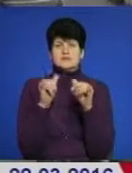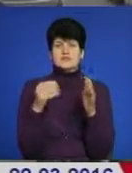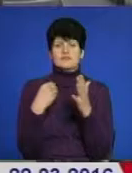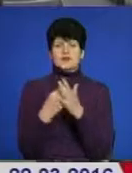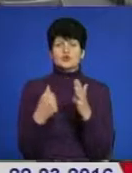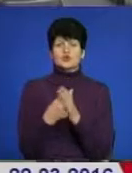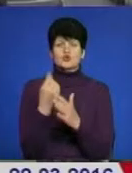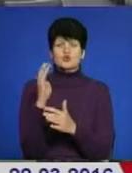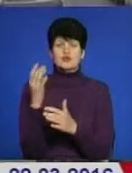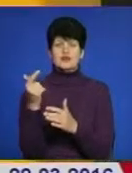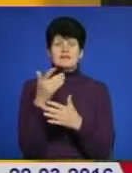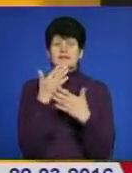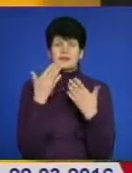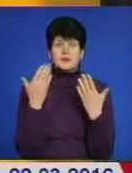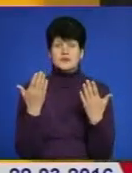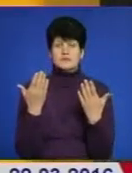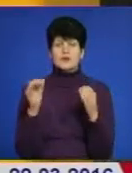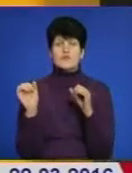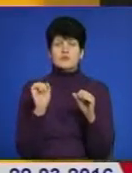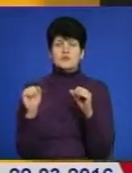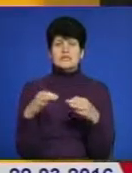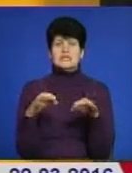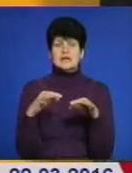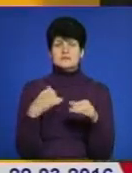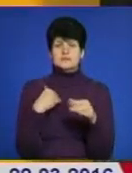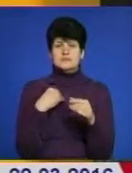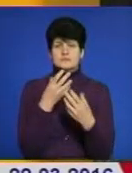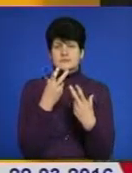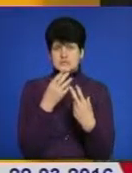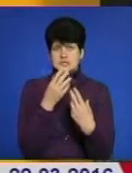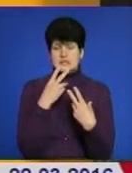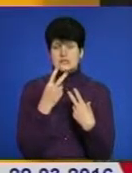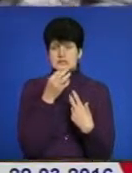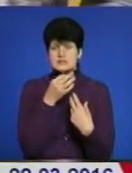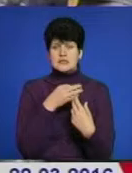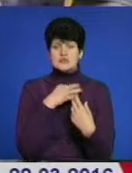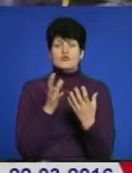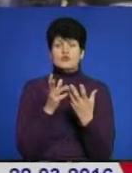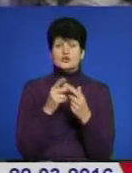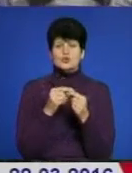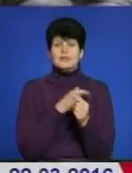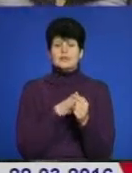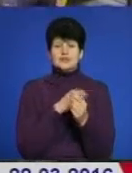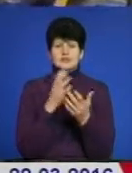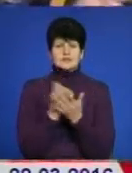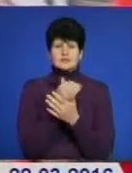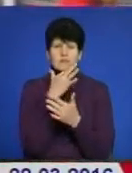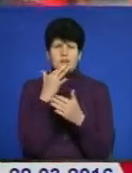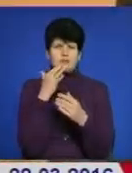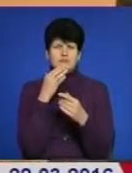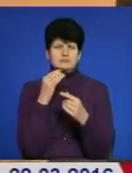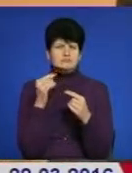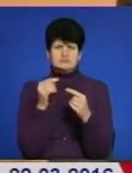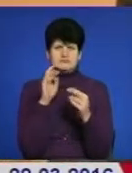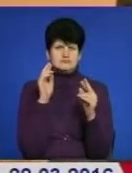4 гривень немає. В управлінні транспорту нас запевнили, що у розрахунках депутата знайшли багато неточностей.